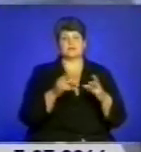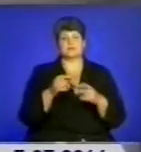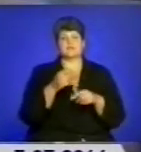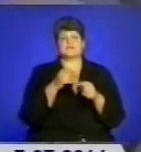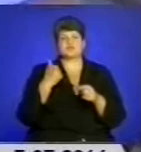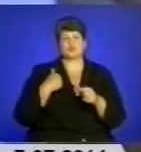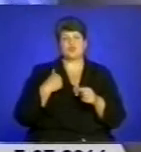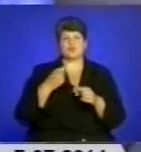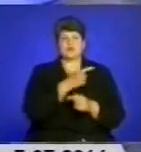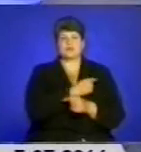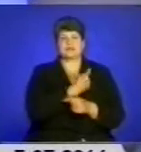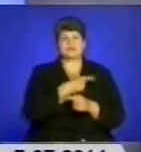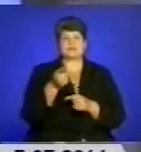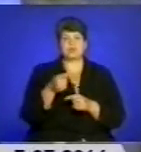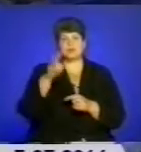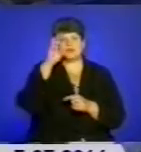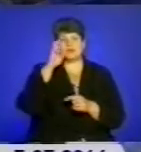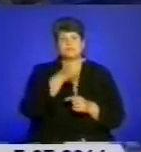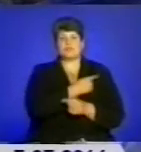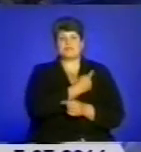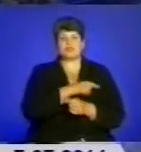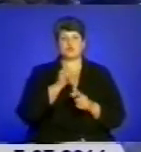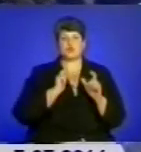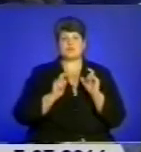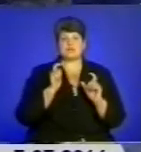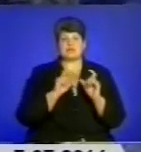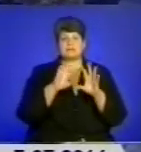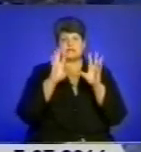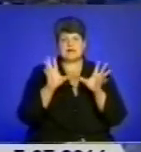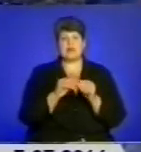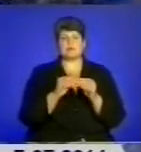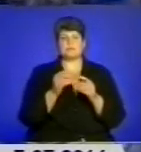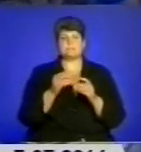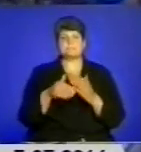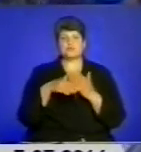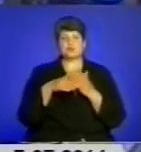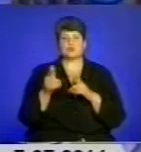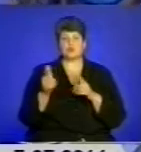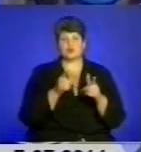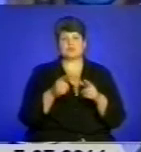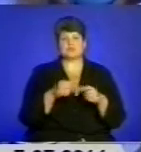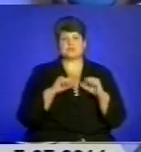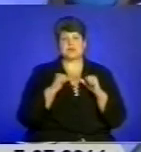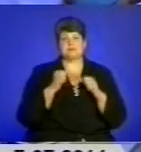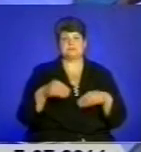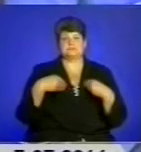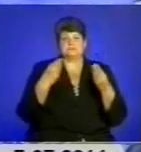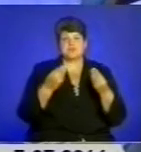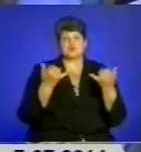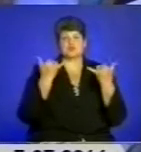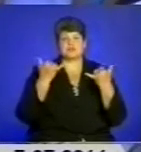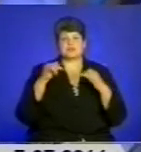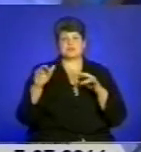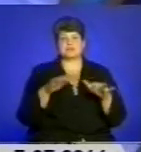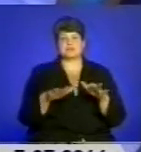Тернопільського державного медичного університету. Крім загальної підготовки домедичної допомоги, ми стараємося їх оснастити якимись сучасними засобами, які визнаються в